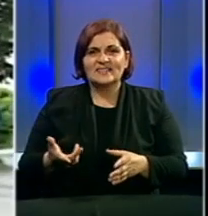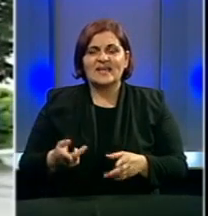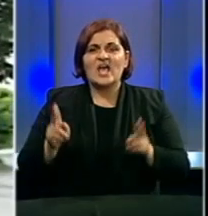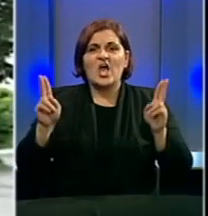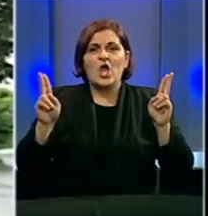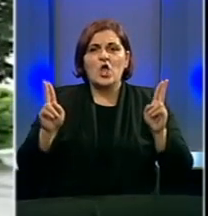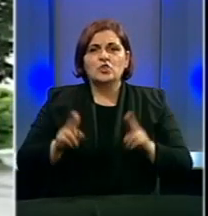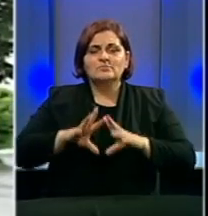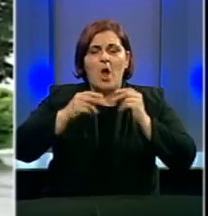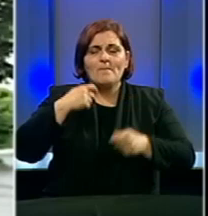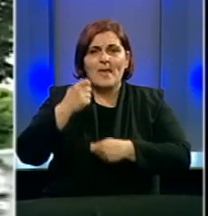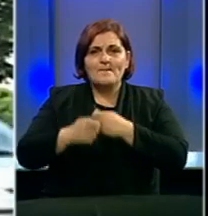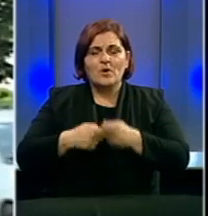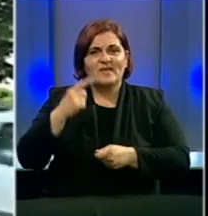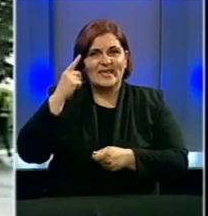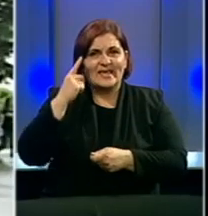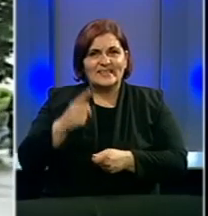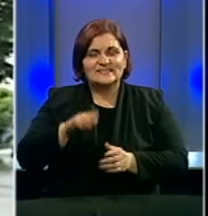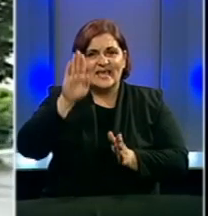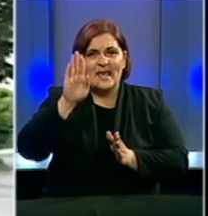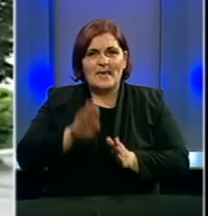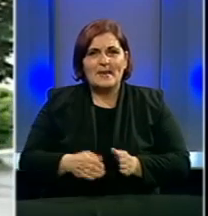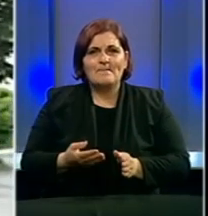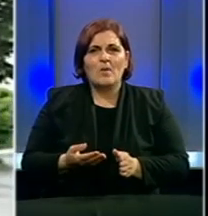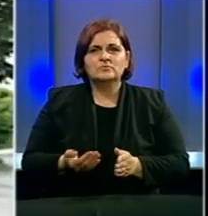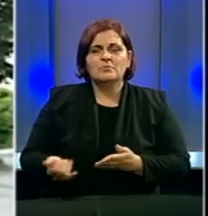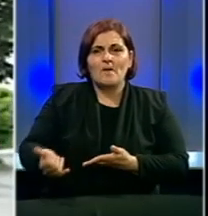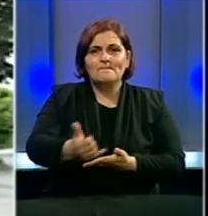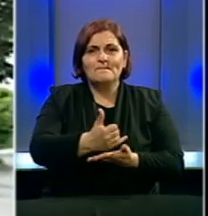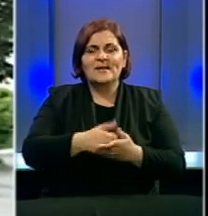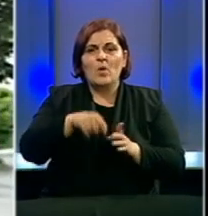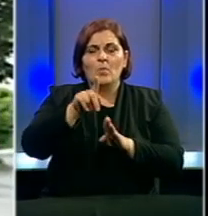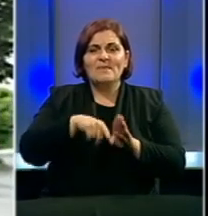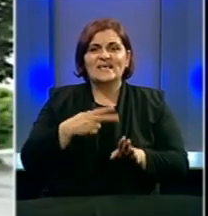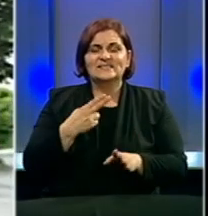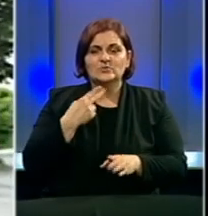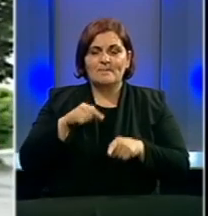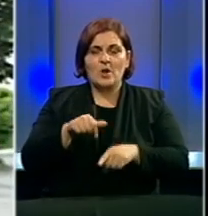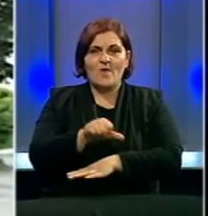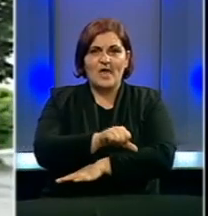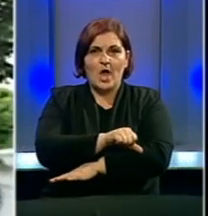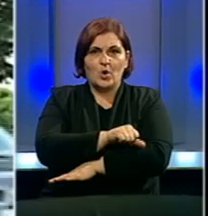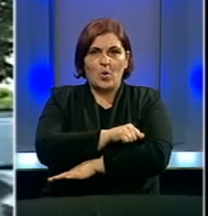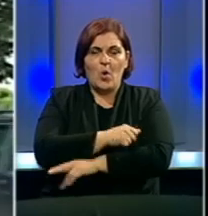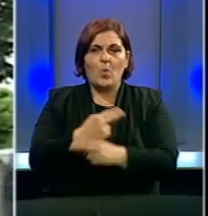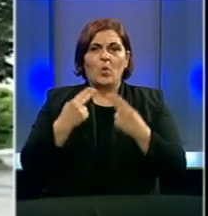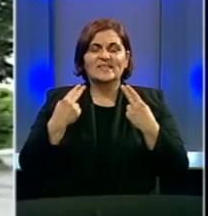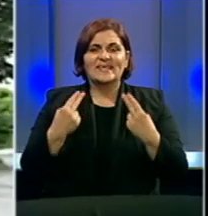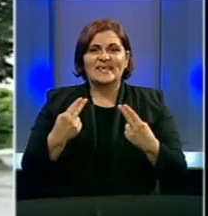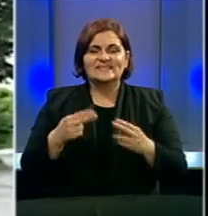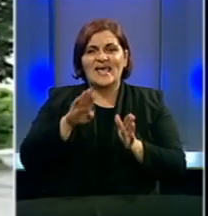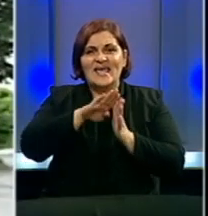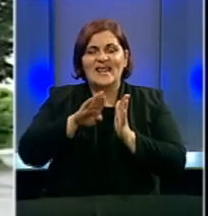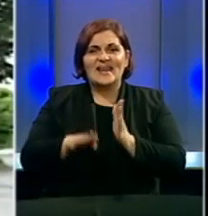smanjen obim poslovanja podrazumijeva pad poslovnog prihoda u mjesecu aprilu ove godine u iznosu od